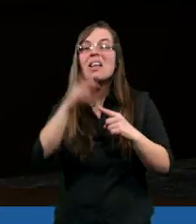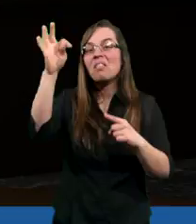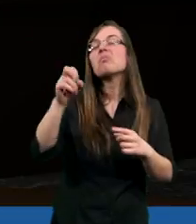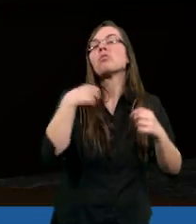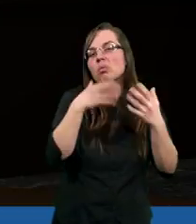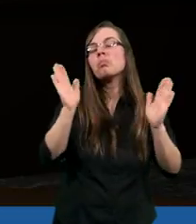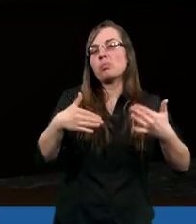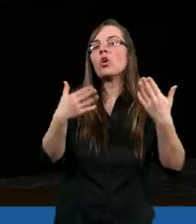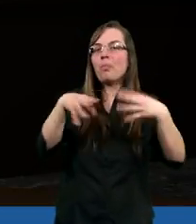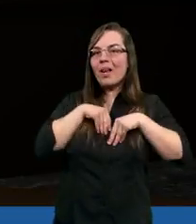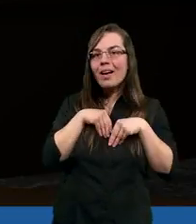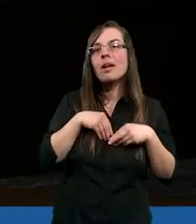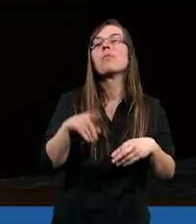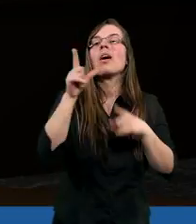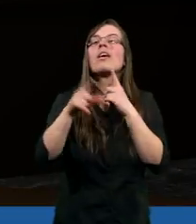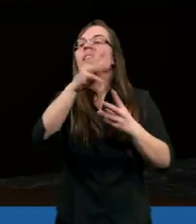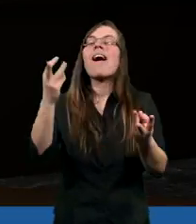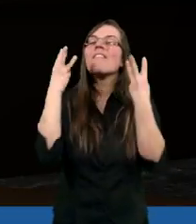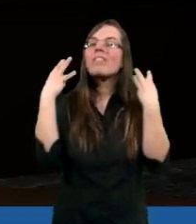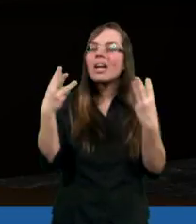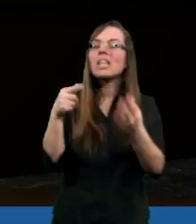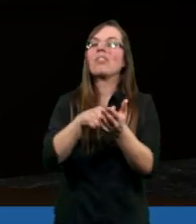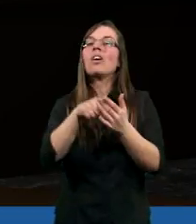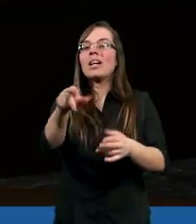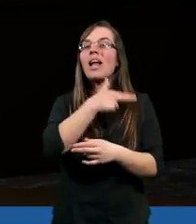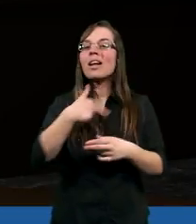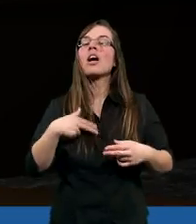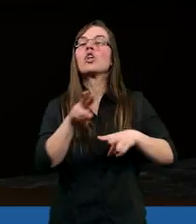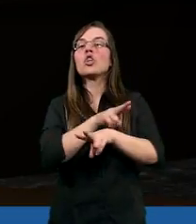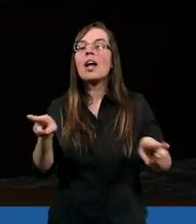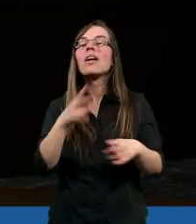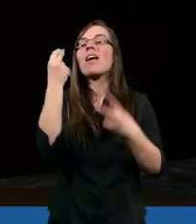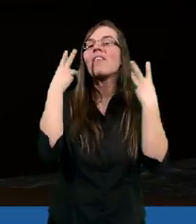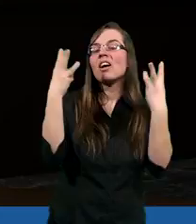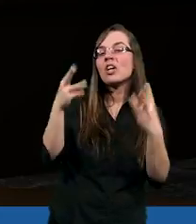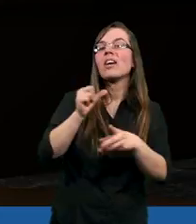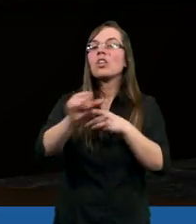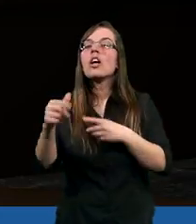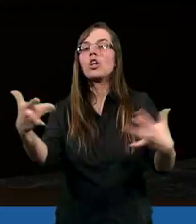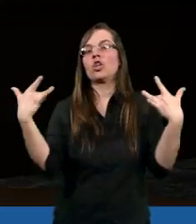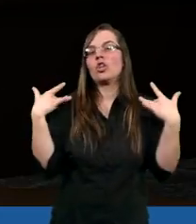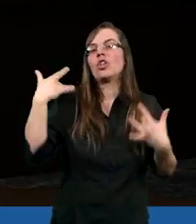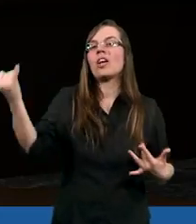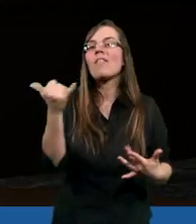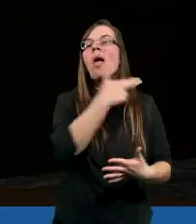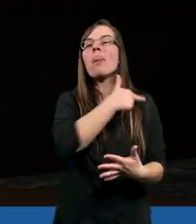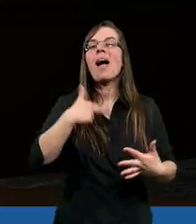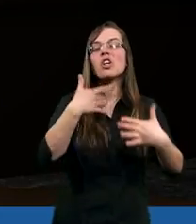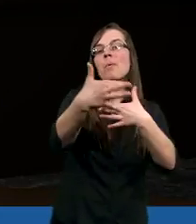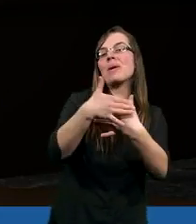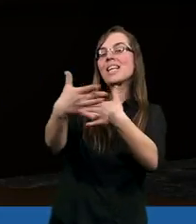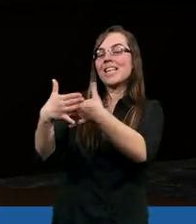Jego wola. ale myślę, że te takie najważniejsze dla nas rzeczy, a najważniejszą rzeczą jest życie wieczne naszych